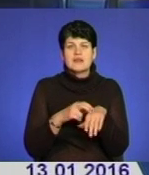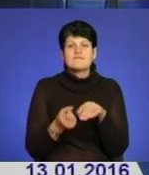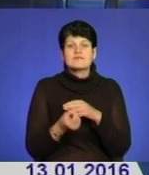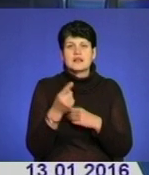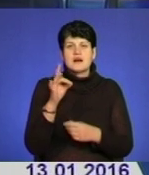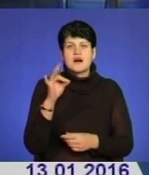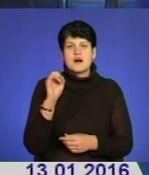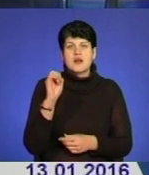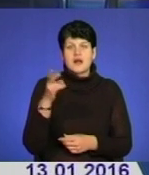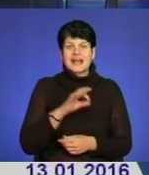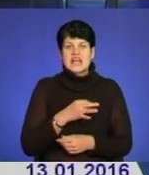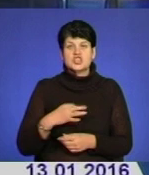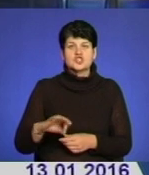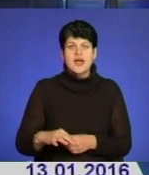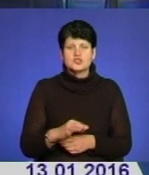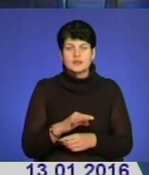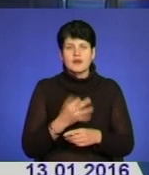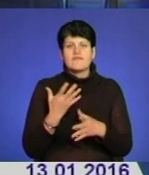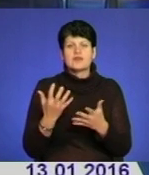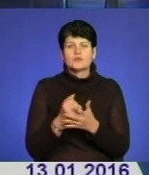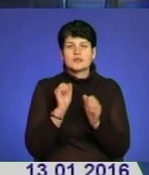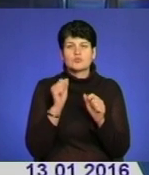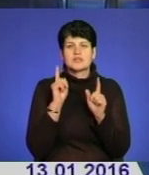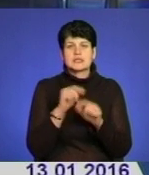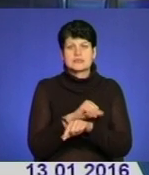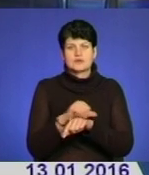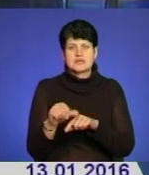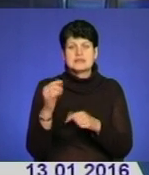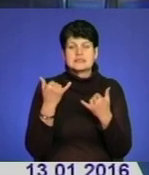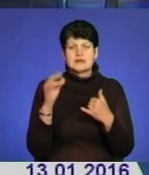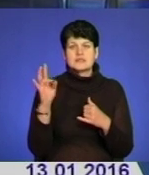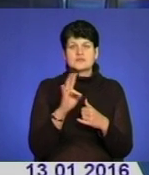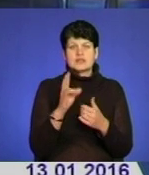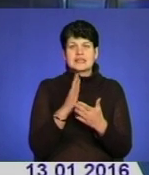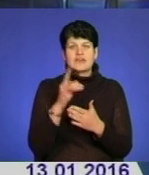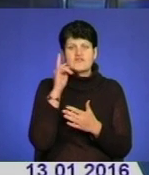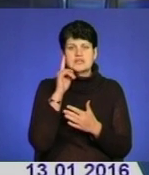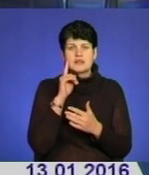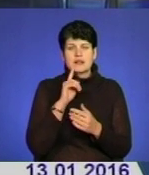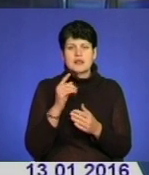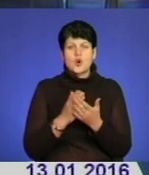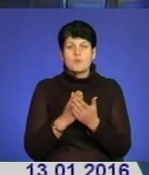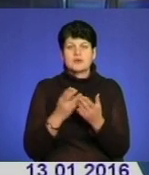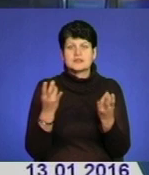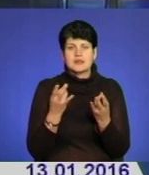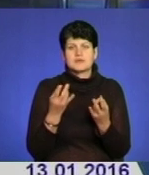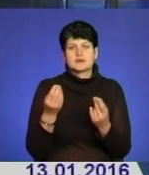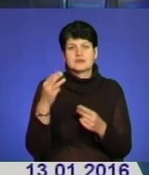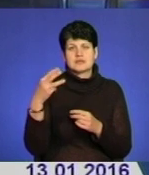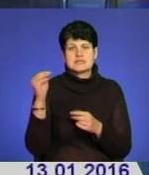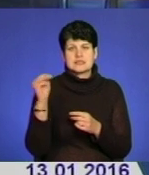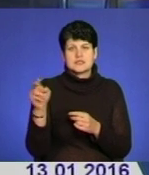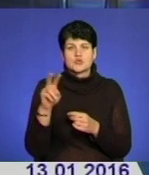рак кишечника. Врятувати хворого можуть тільки за кордоном. Зараз священник перебуває в Ізраїлі. На операцію потрібно 30 тисяч доларів.